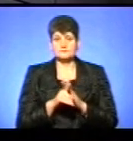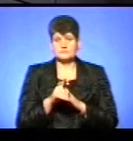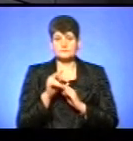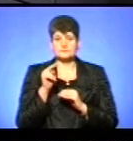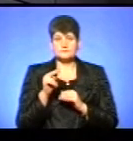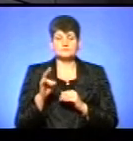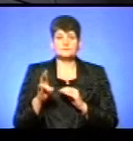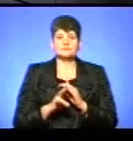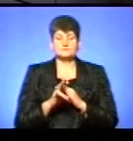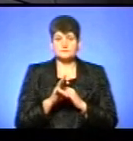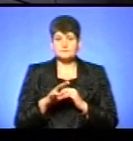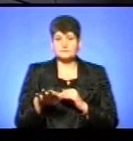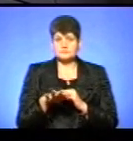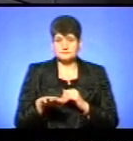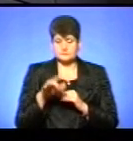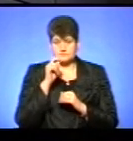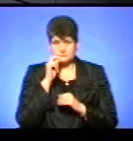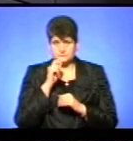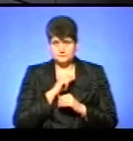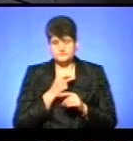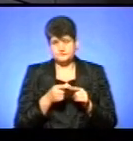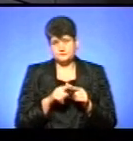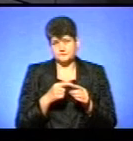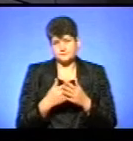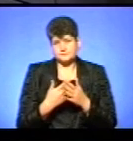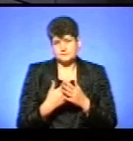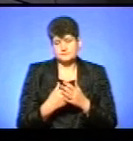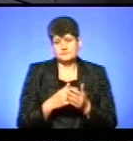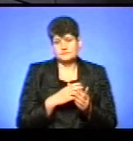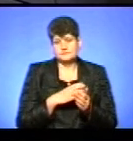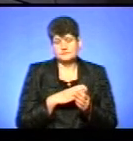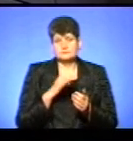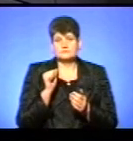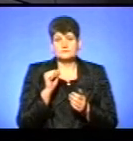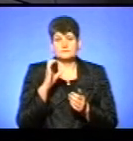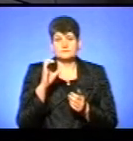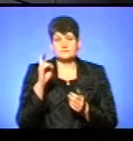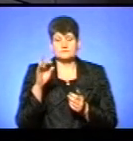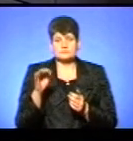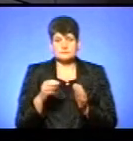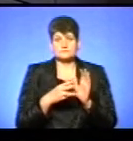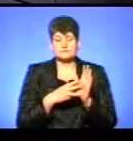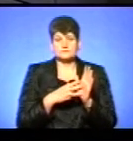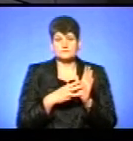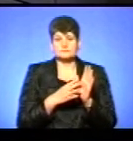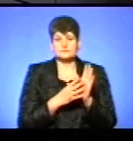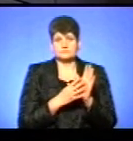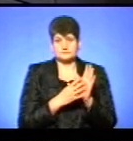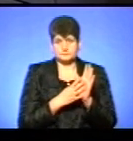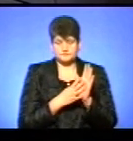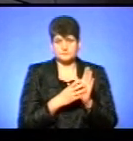церква на теренах України, а це було ще за Скольдового хрещення в IX